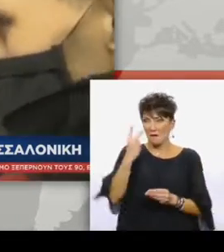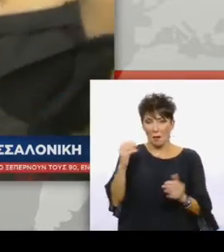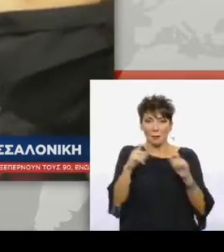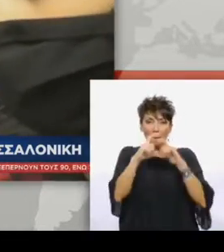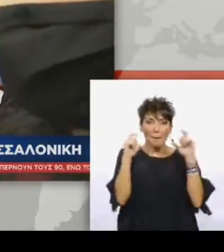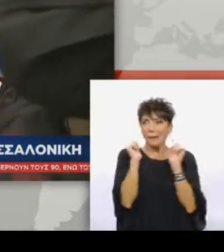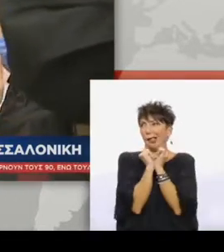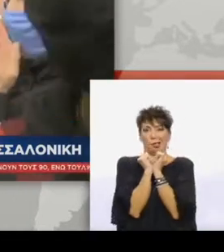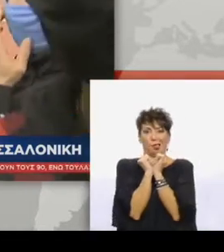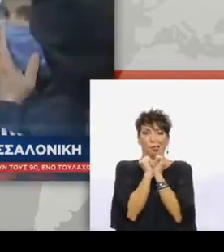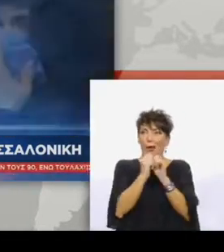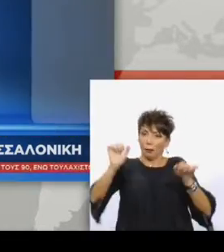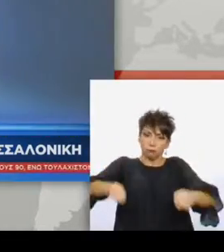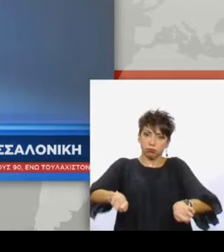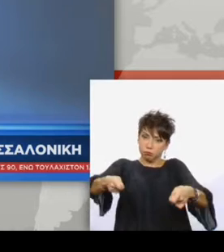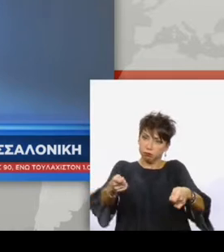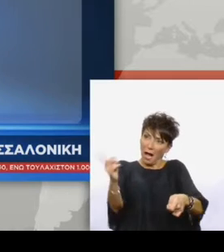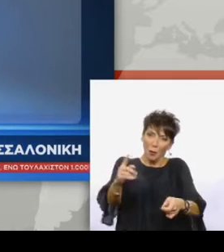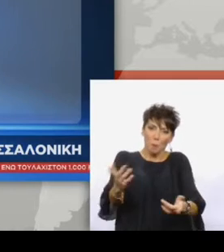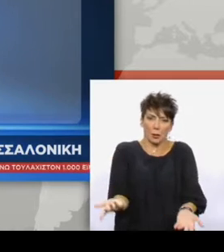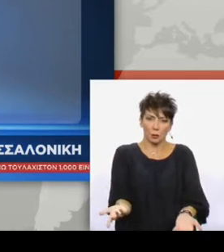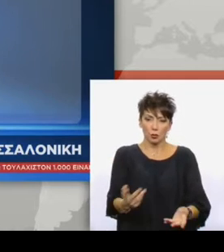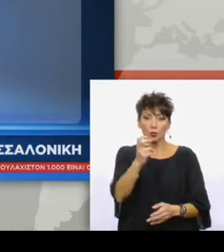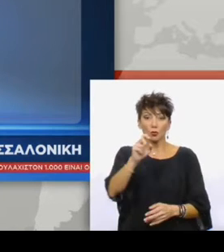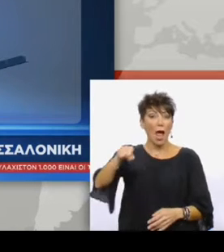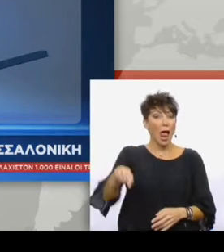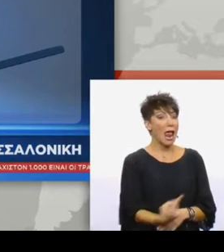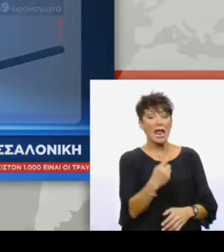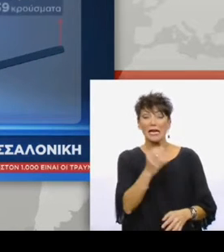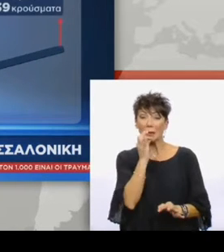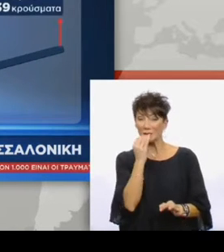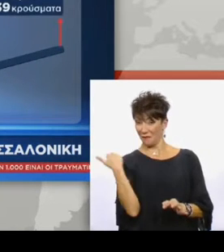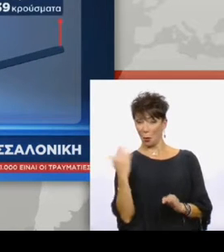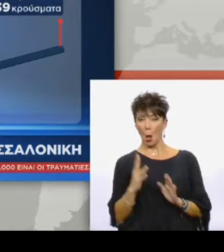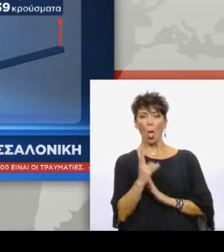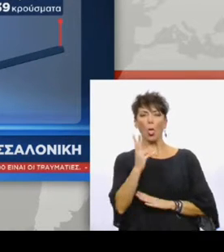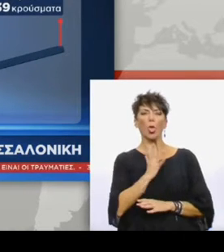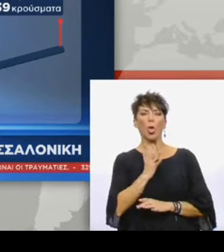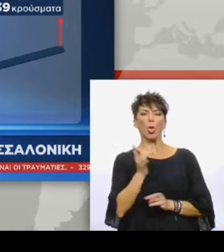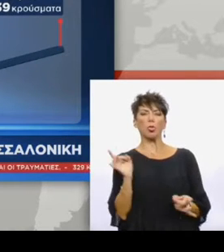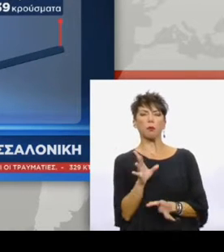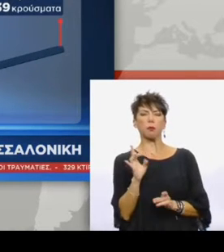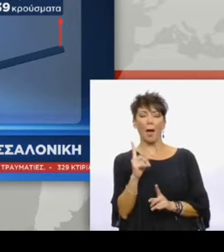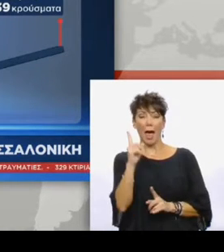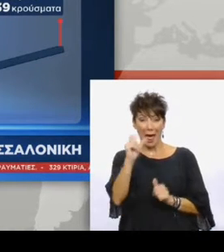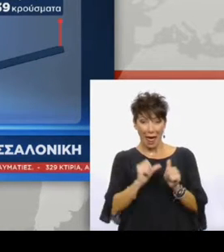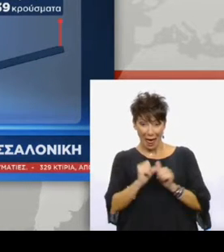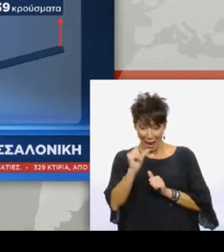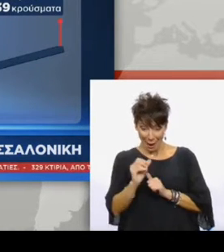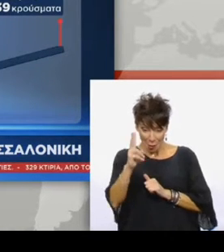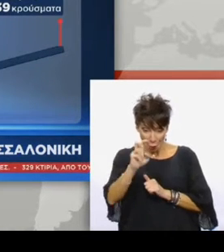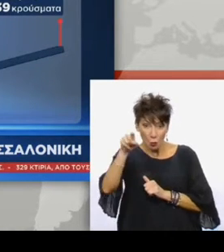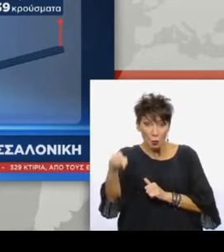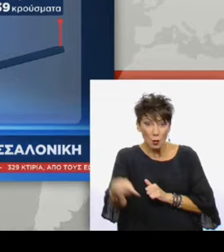μάσκες και να είμαστε τόσο χωλητά. Στις 29 Σεπτεμβρίου η Θεσσαλονίκη μετρούσε μόλις 12 κρούσματα. Ένα μήνα μετά, στις